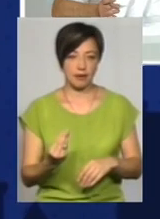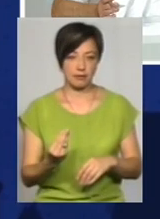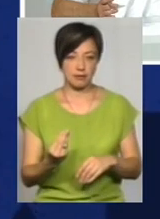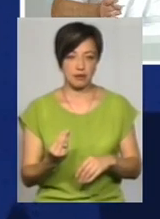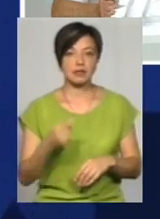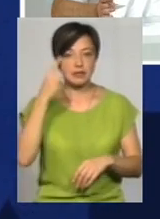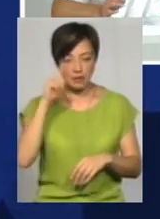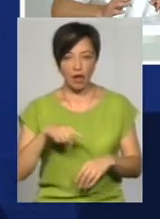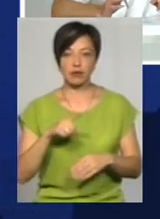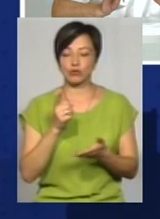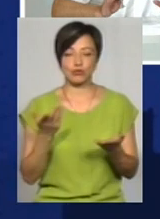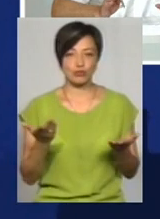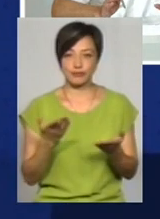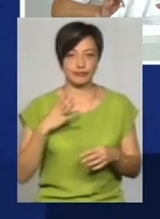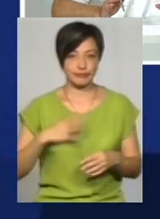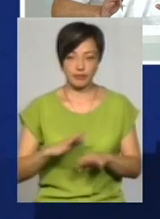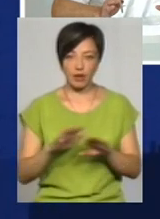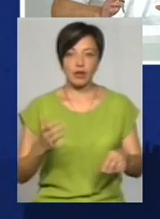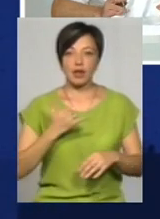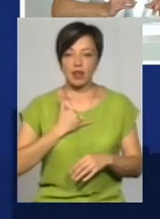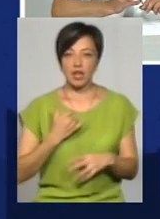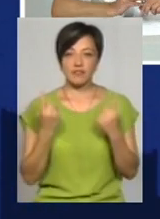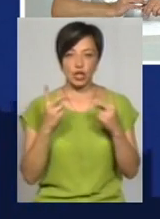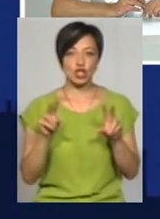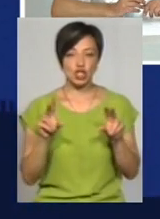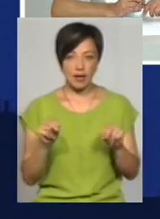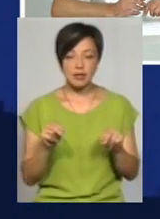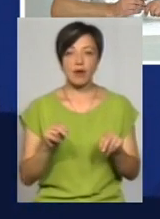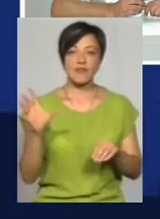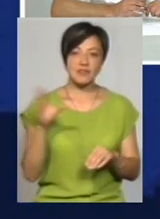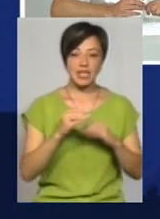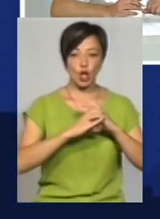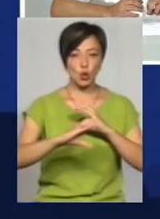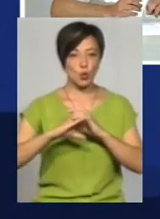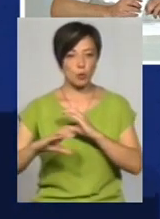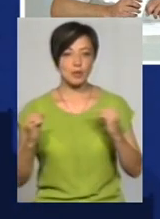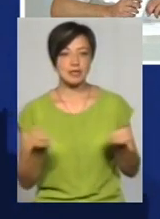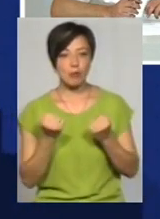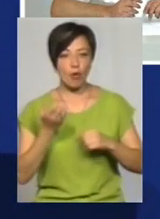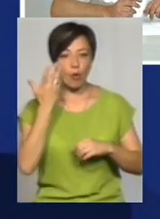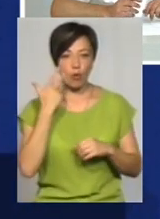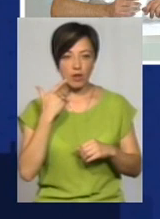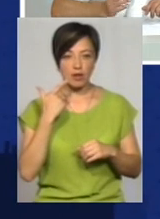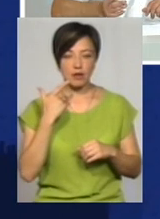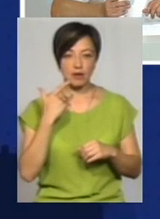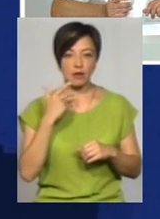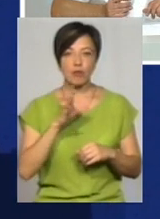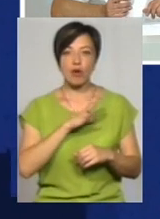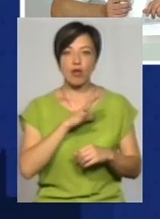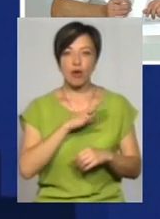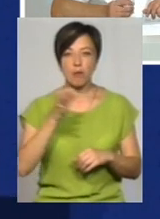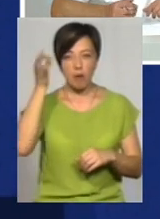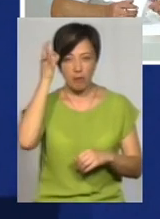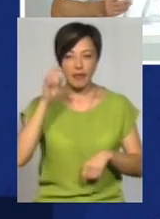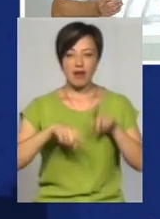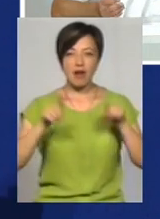що вони знали, що воно має... Це для нас велике щастя, тому що всі труби зимою, особливо, коли було виярене відключення електроенергії, пам